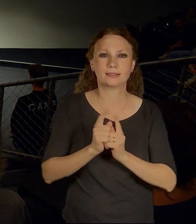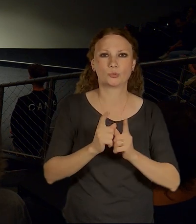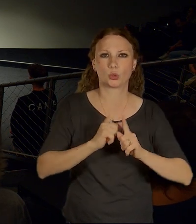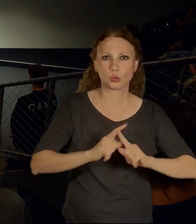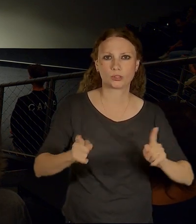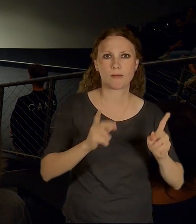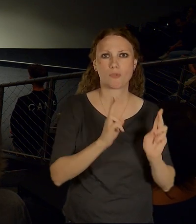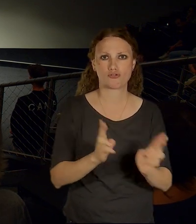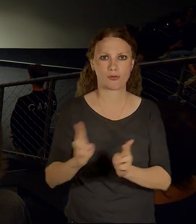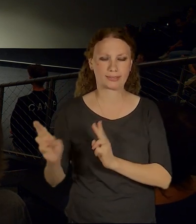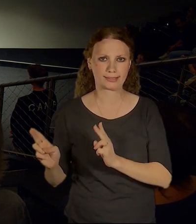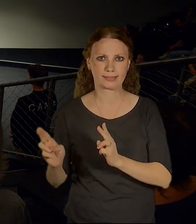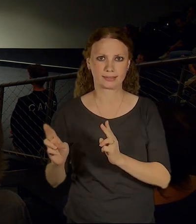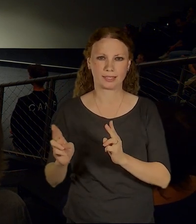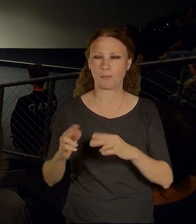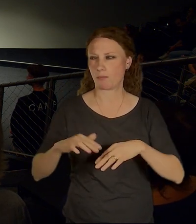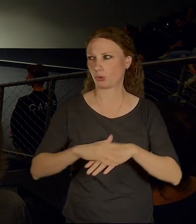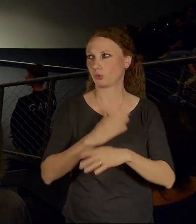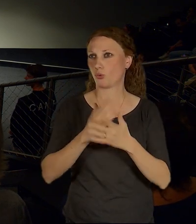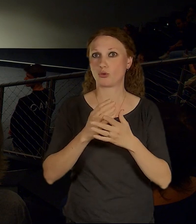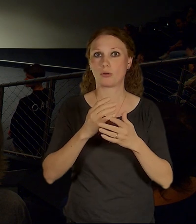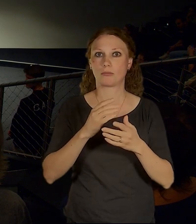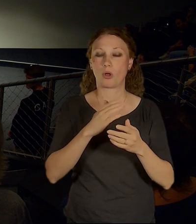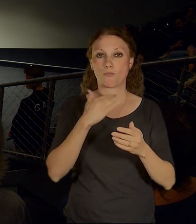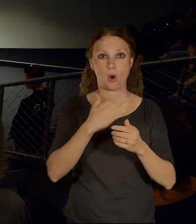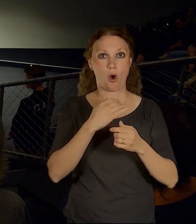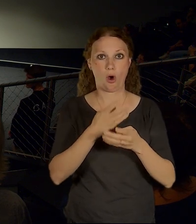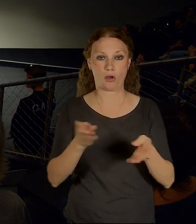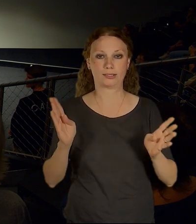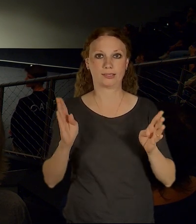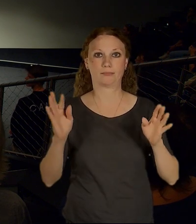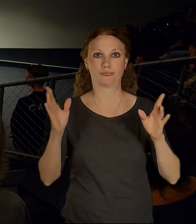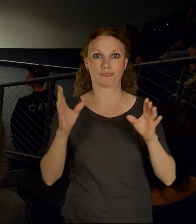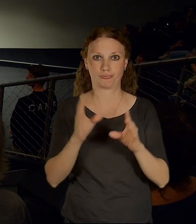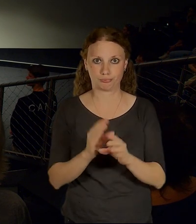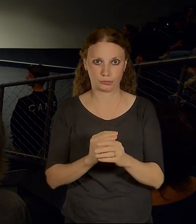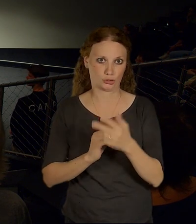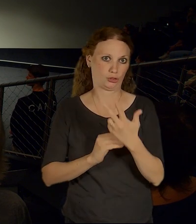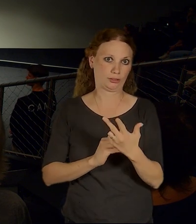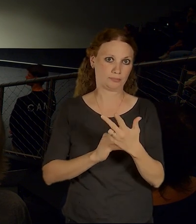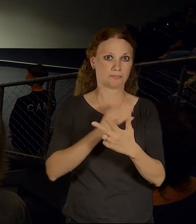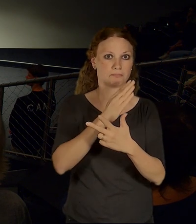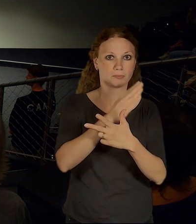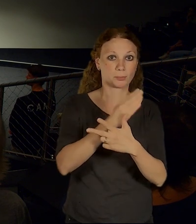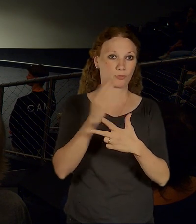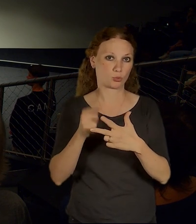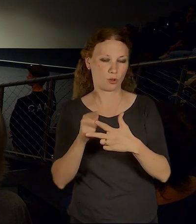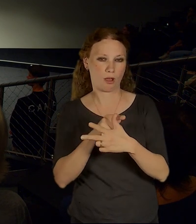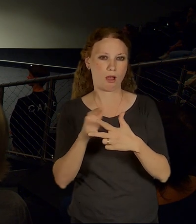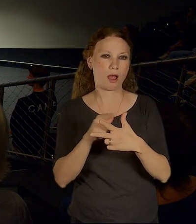setřepat ty varianty, jestli se nepletu na tři. Vlastně ty první dvě se líší jenom tím, jestli bude